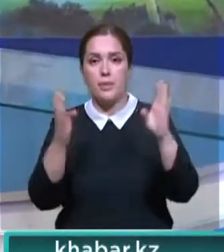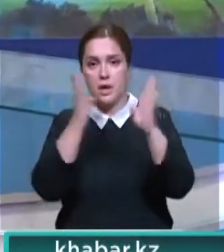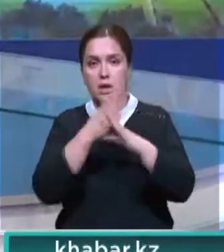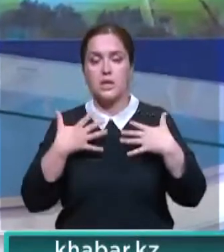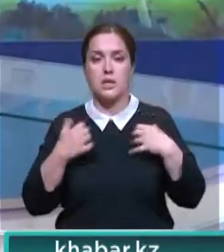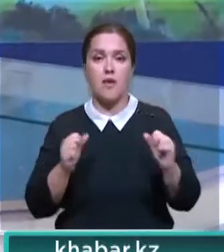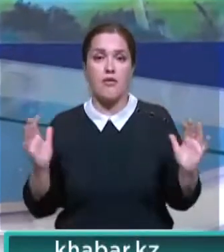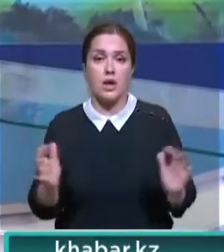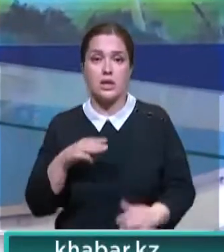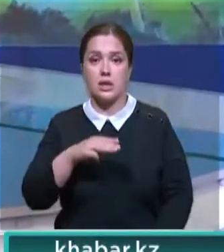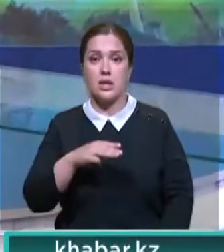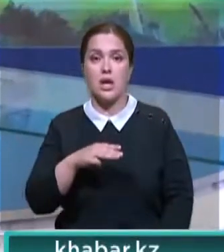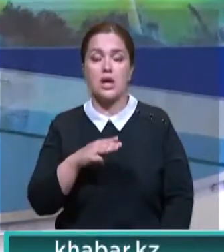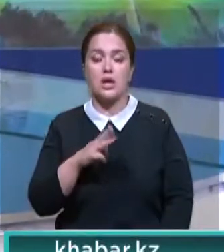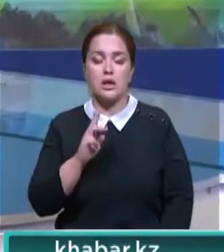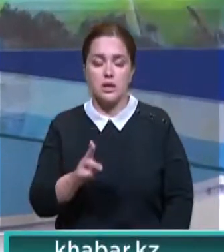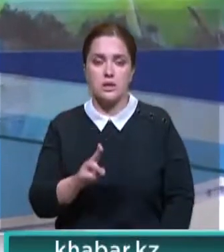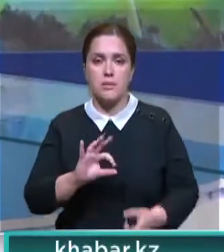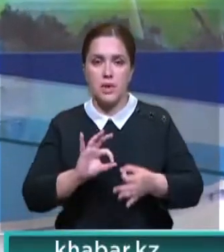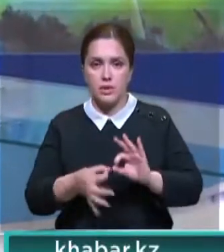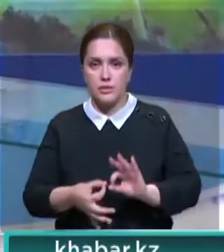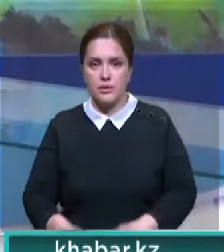здравоохранения. Тимур Казагулов с подробностями.